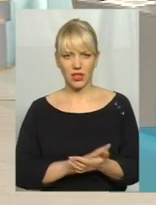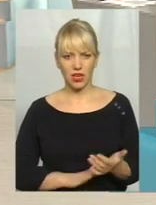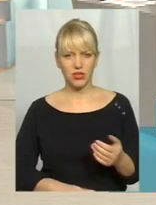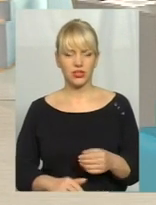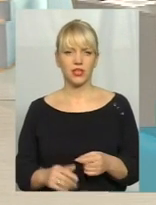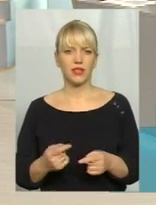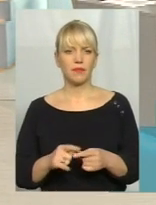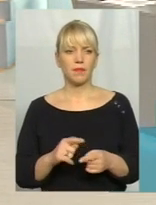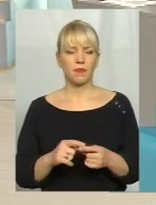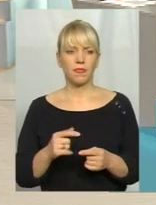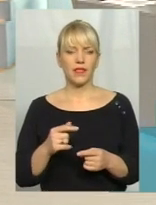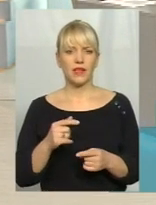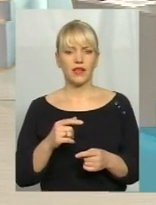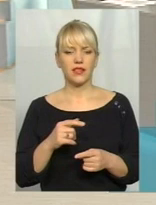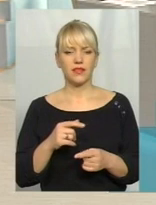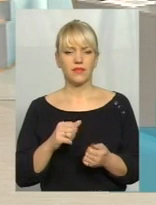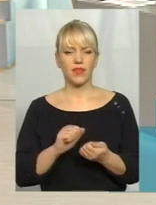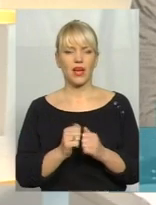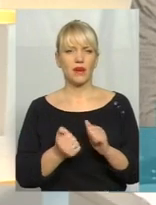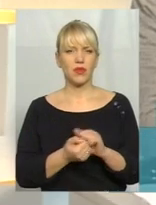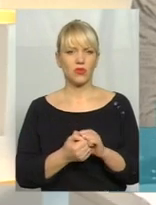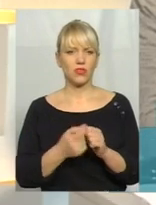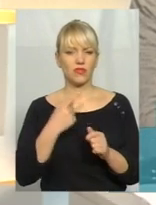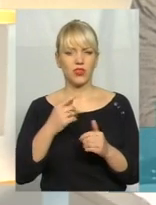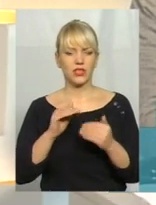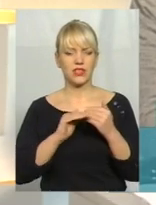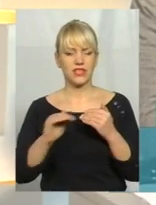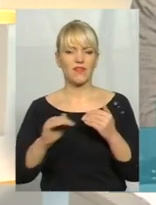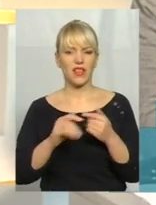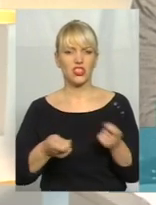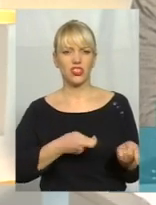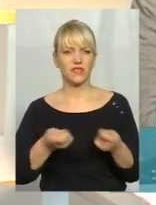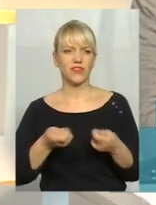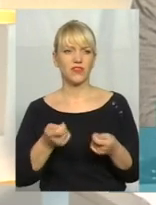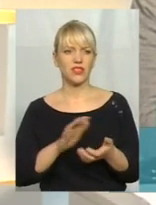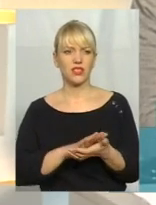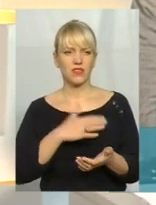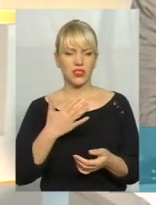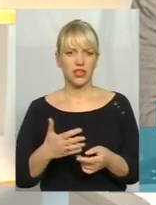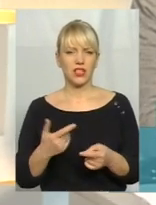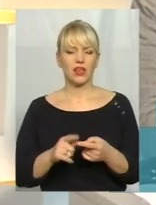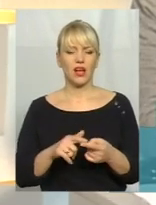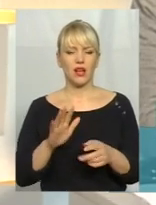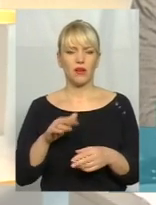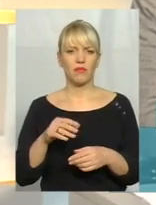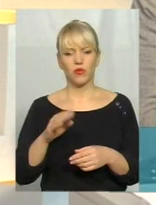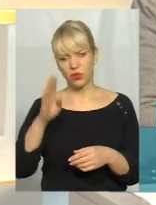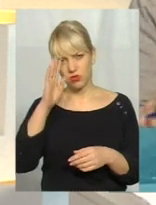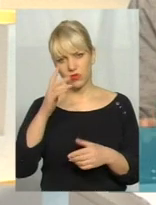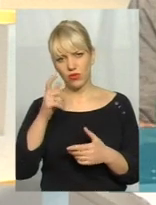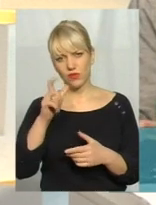Калинюка винасти це звалище. Думаю, чоловік зайти після вогінстану,